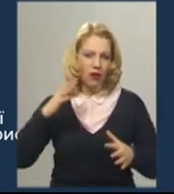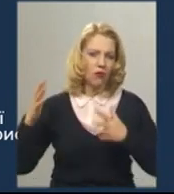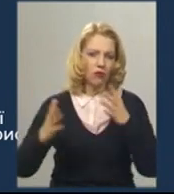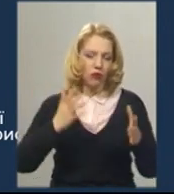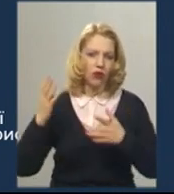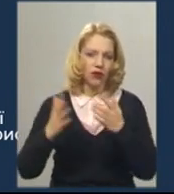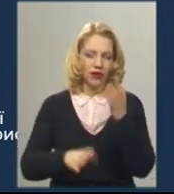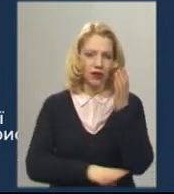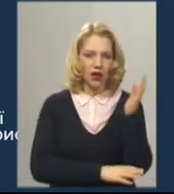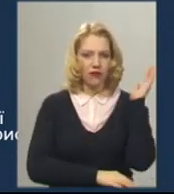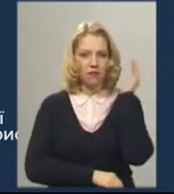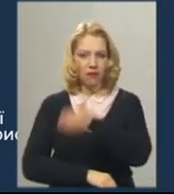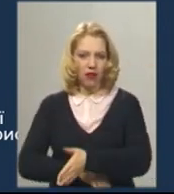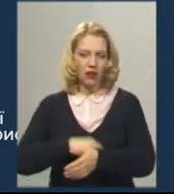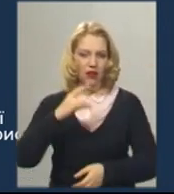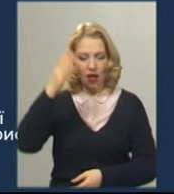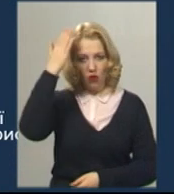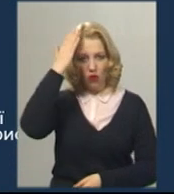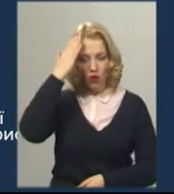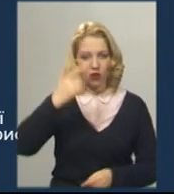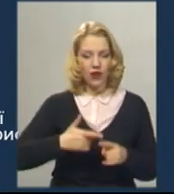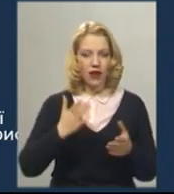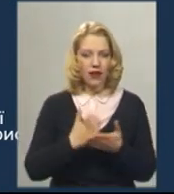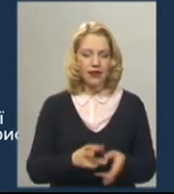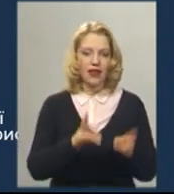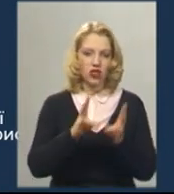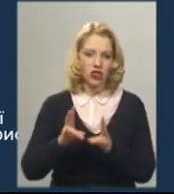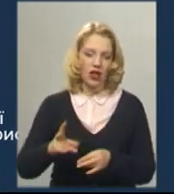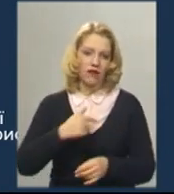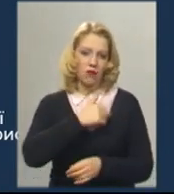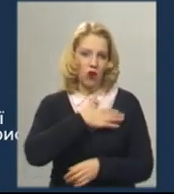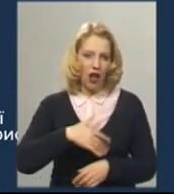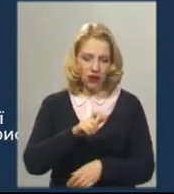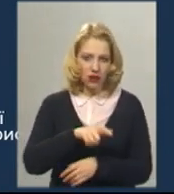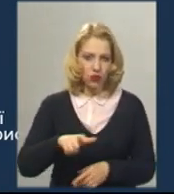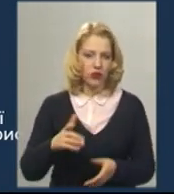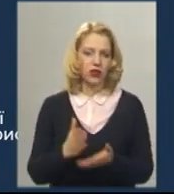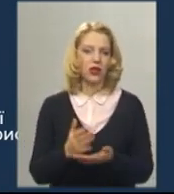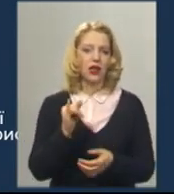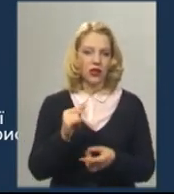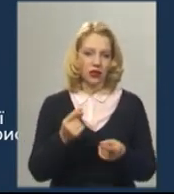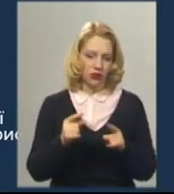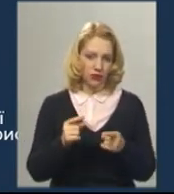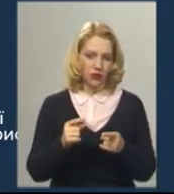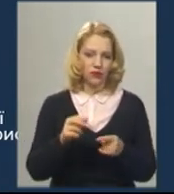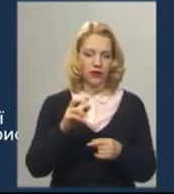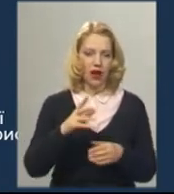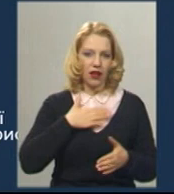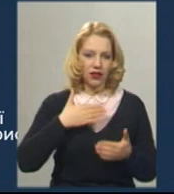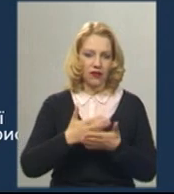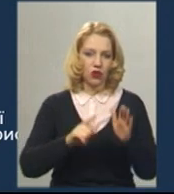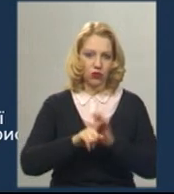дерево падало людям на голову, є жерти, є поранені, то дуже активно почали